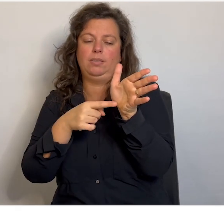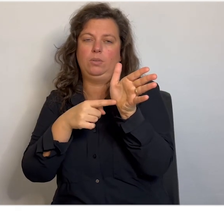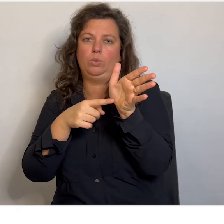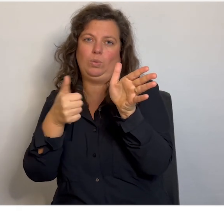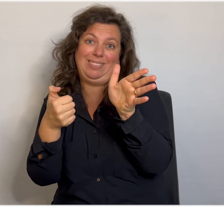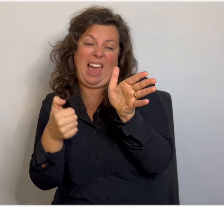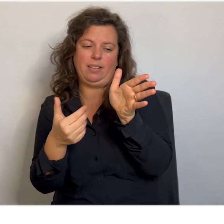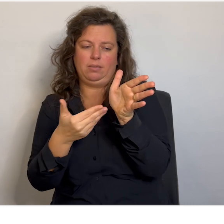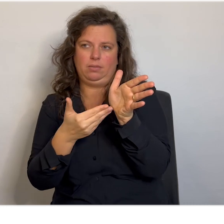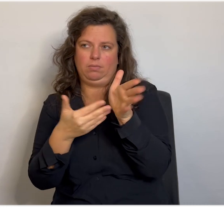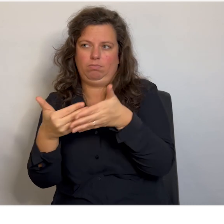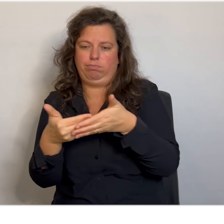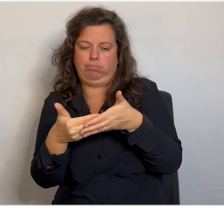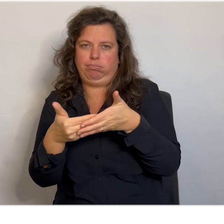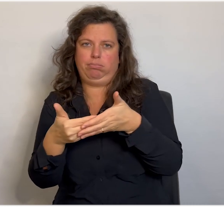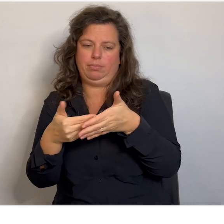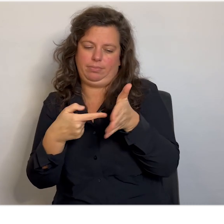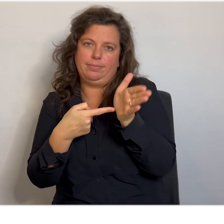was. Zo groot ongeveer.